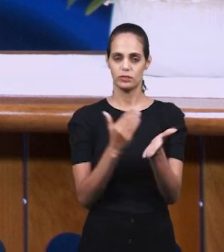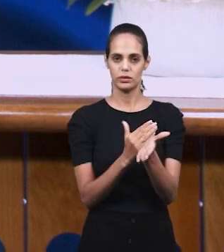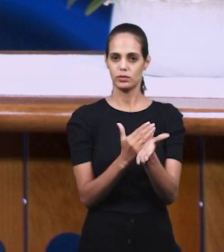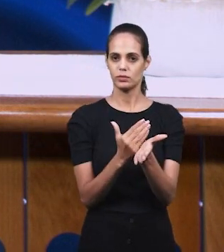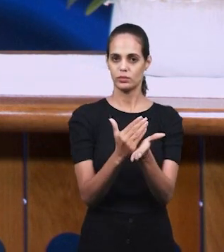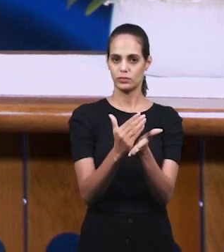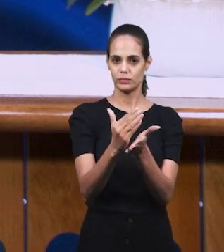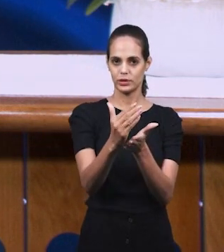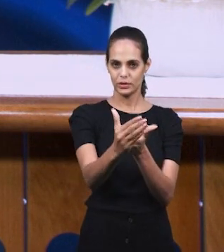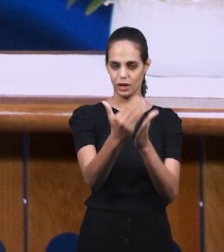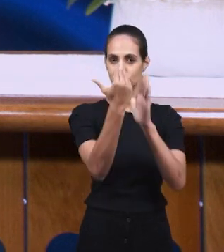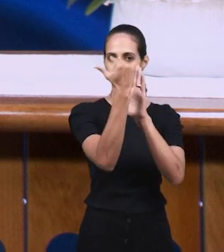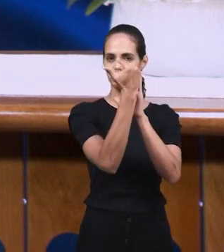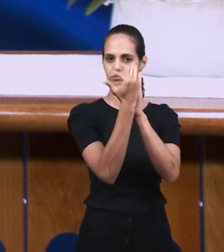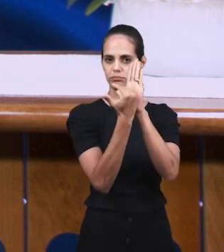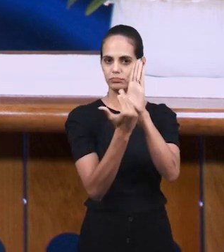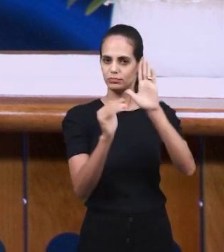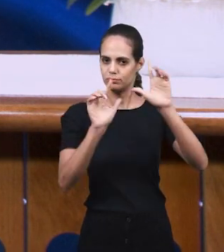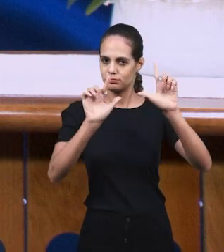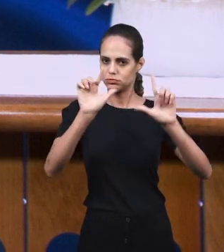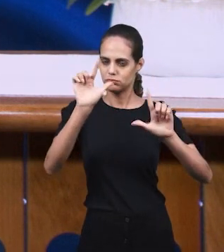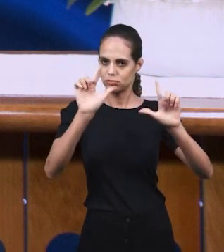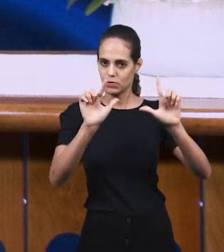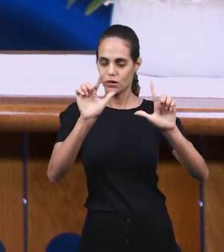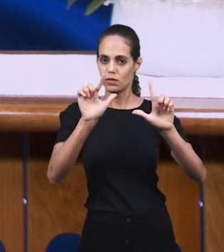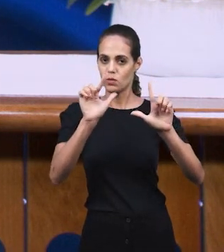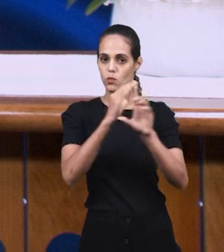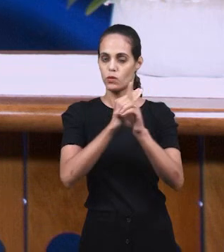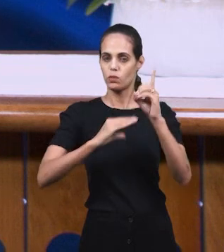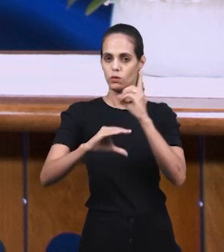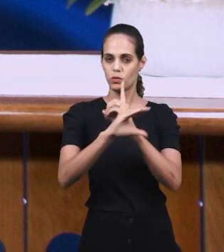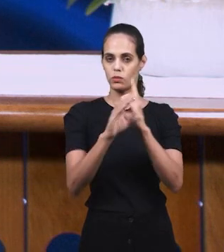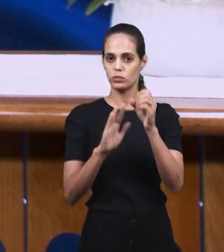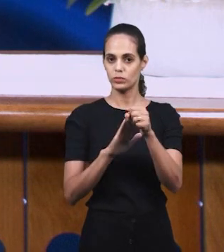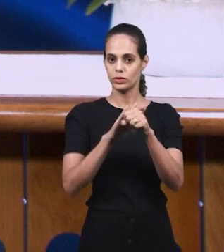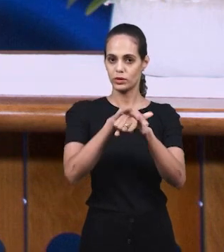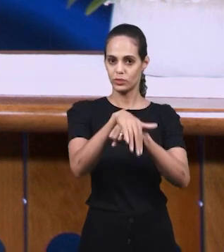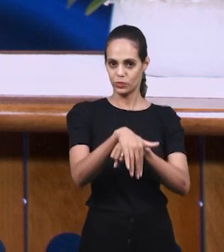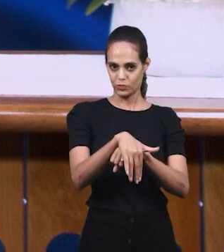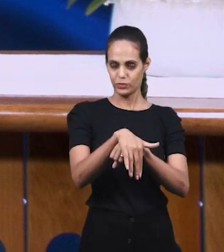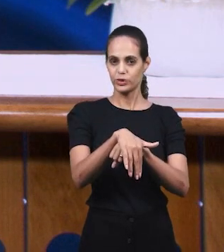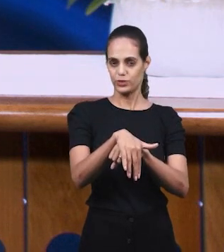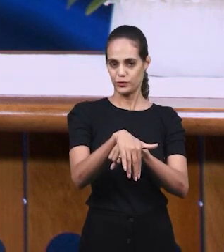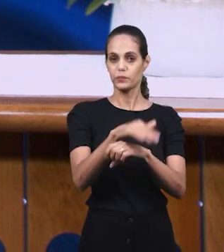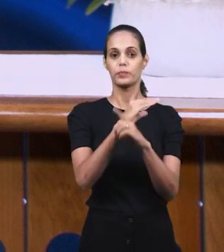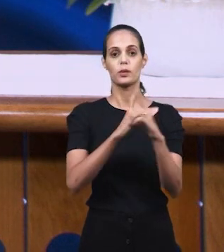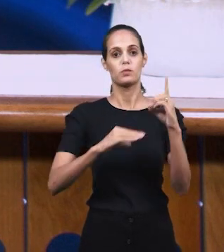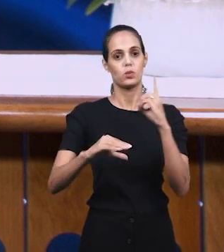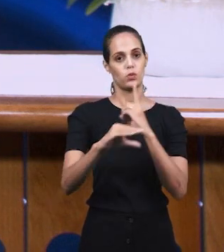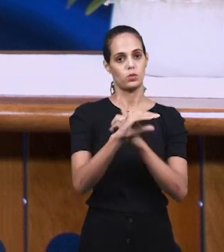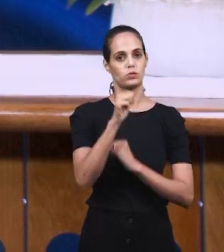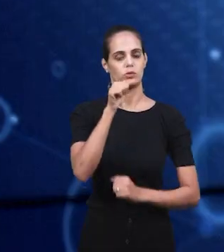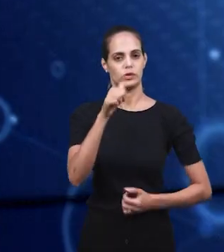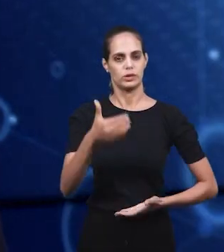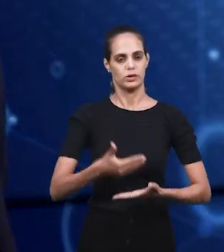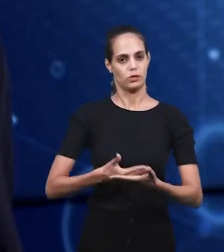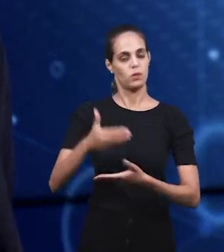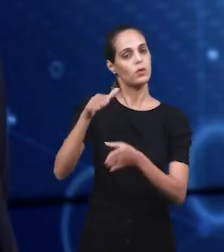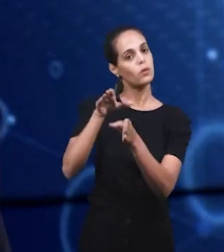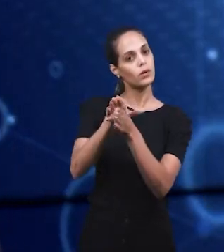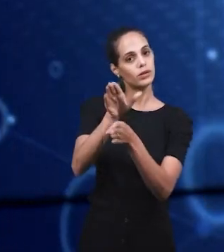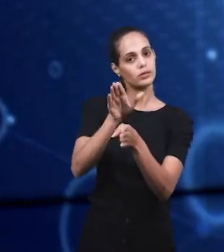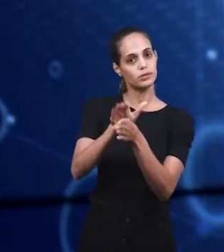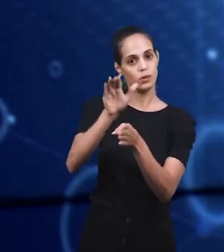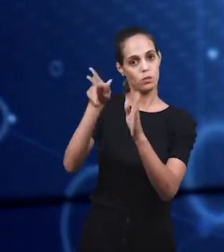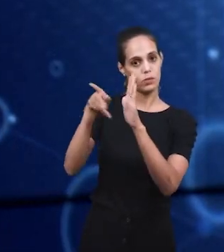в этот вечер для сестер, так как Господь